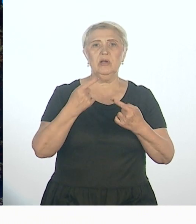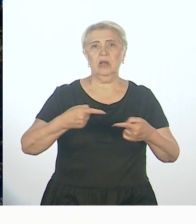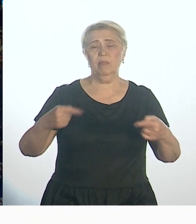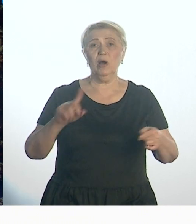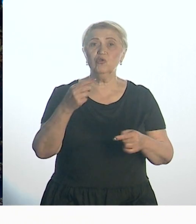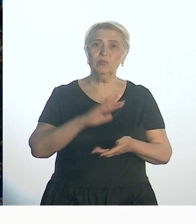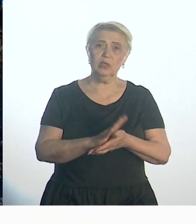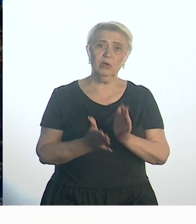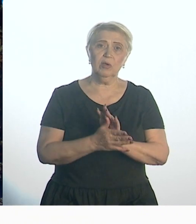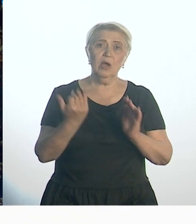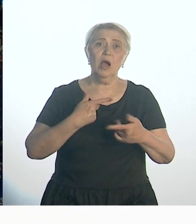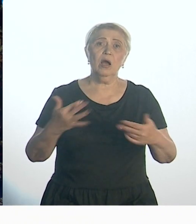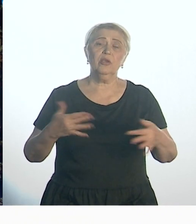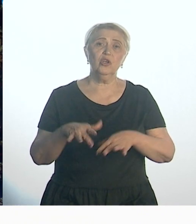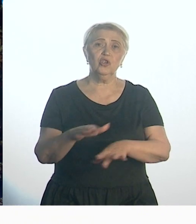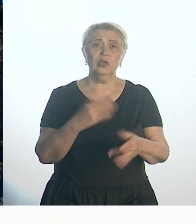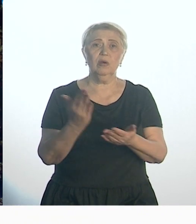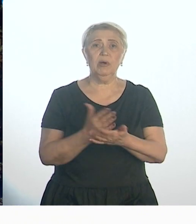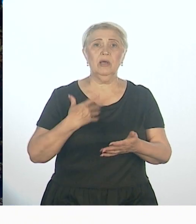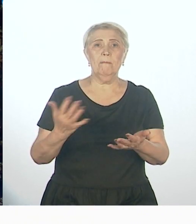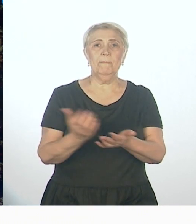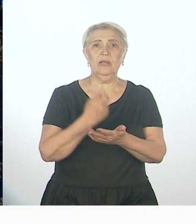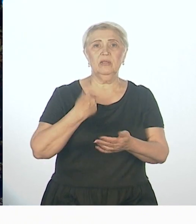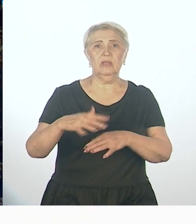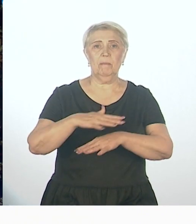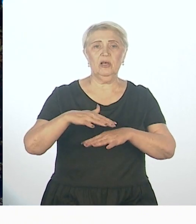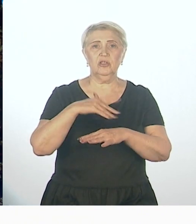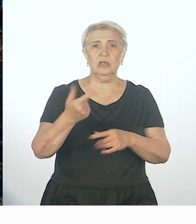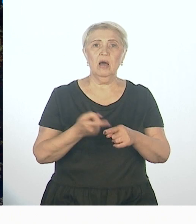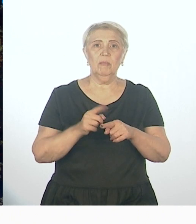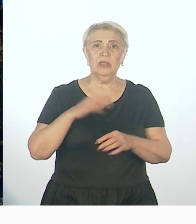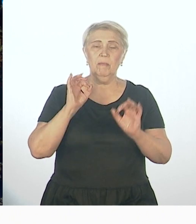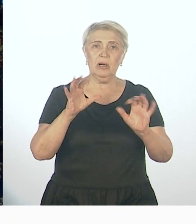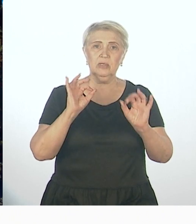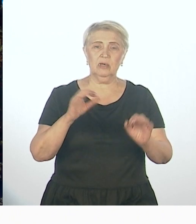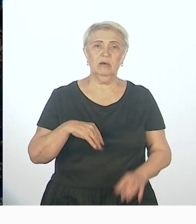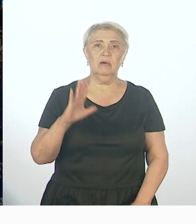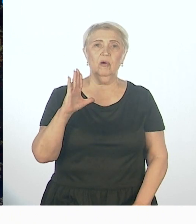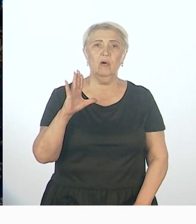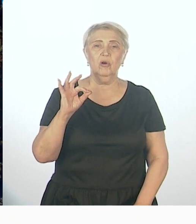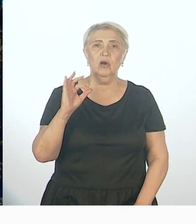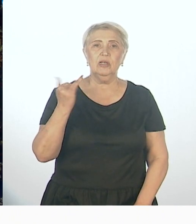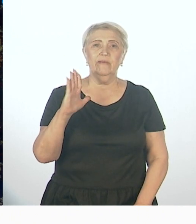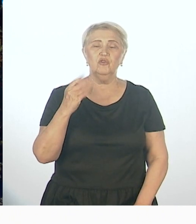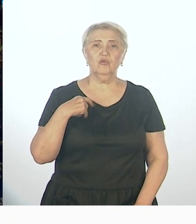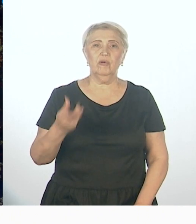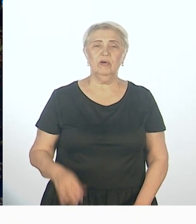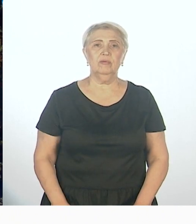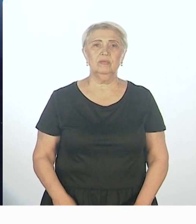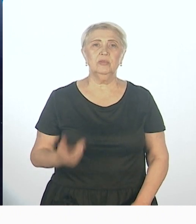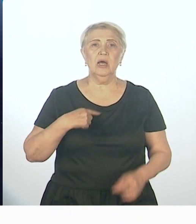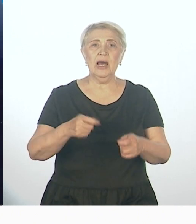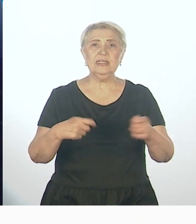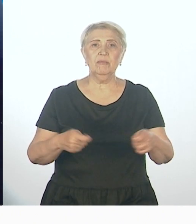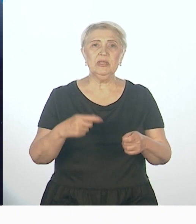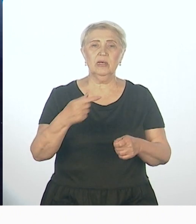договорились и какие решения были приняты на площадках мероприятия, об этом нам расскажут Ольга Мельчакова, заместитель мэра Хабаровска по социальным вопросам,